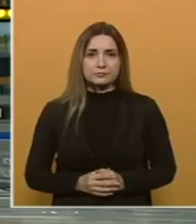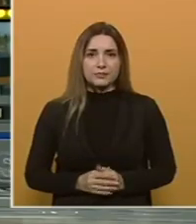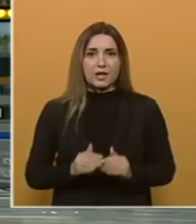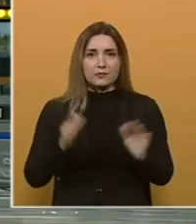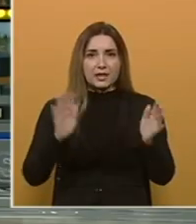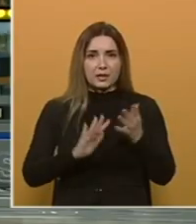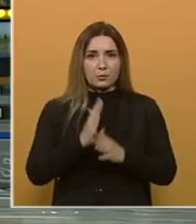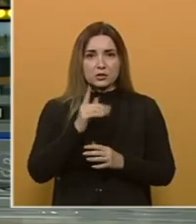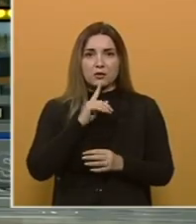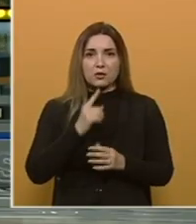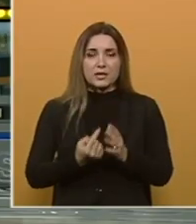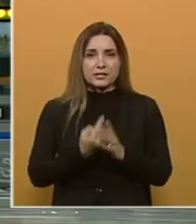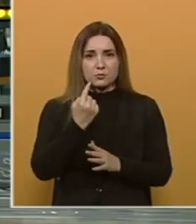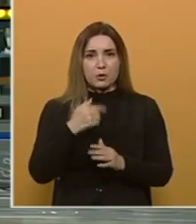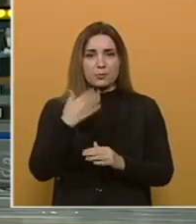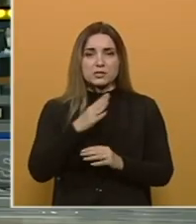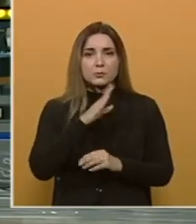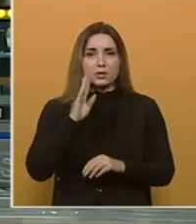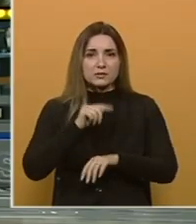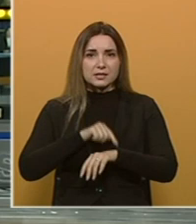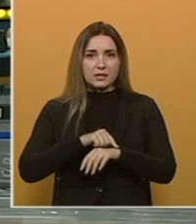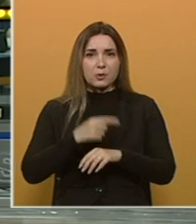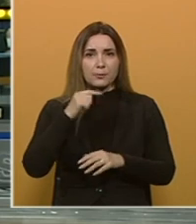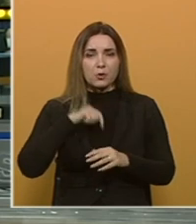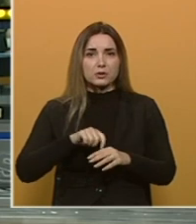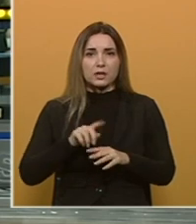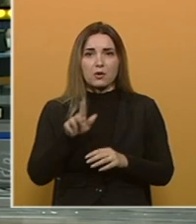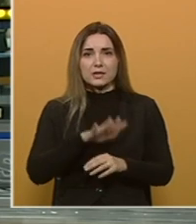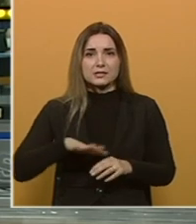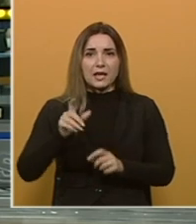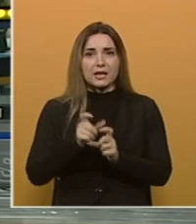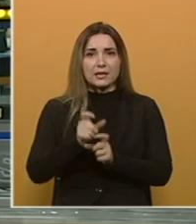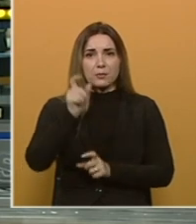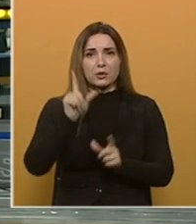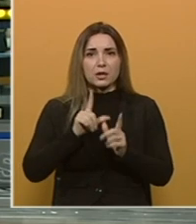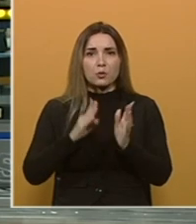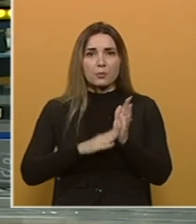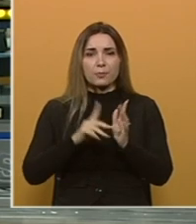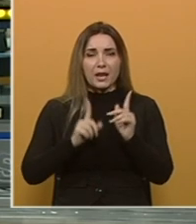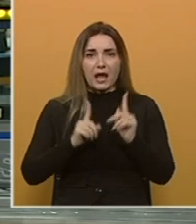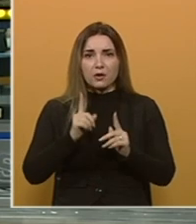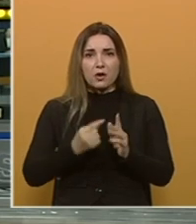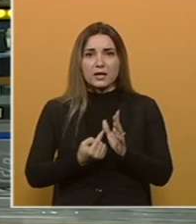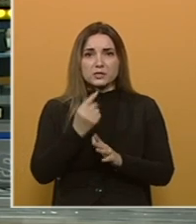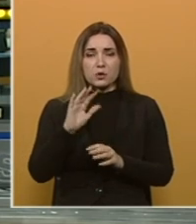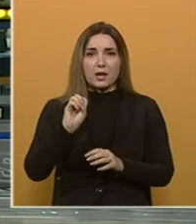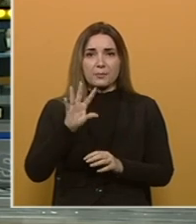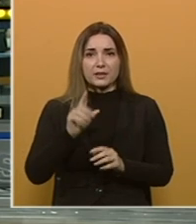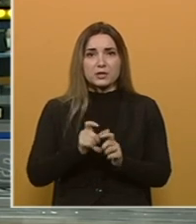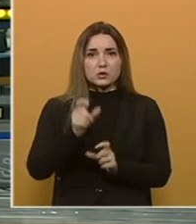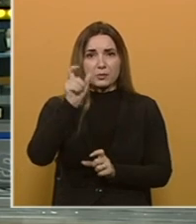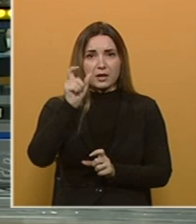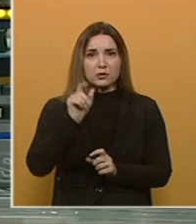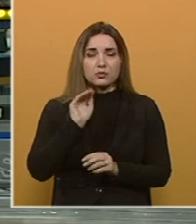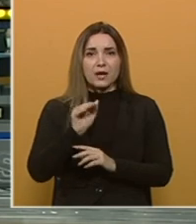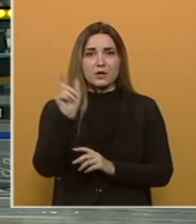Veliki požar koji je izbio poslipodnevnim satima progutao je gotovo cijeli nevoder u Milanu. Izbio je na 15. katu nevodera